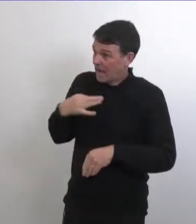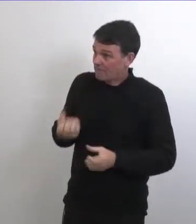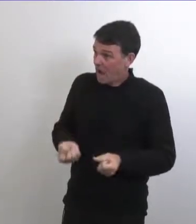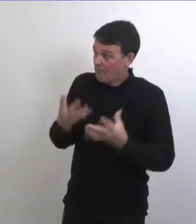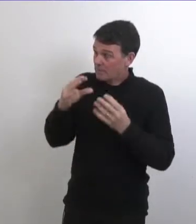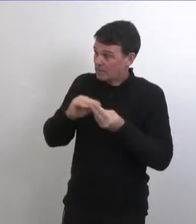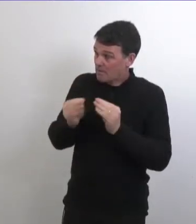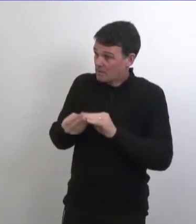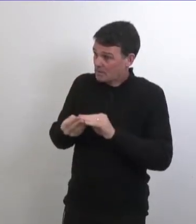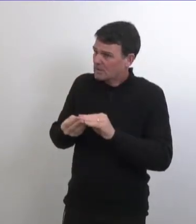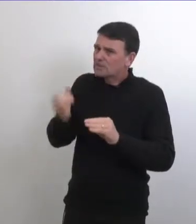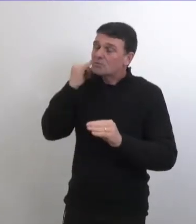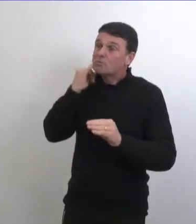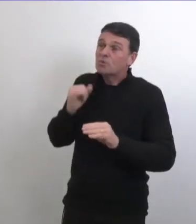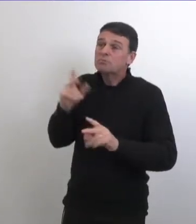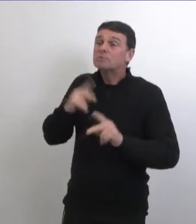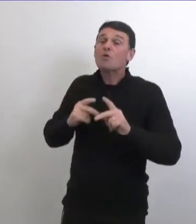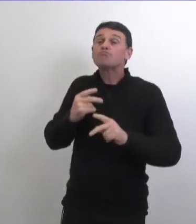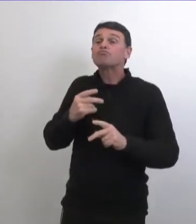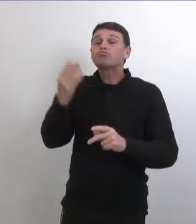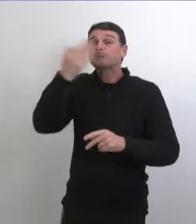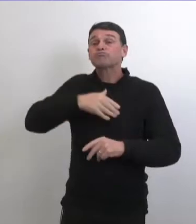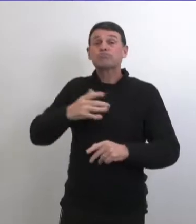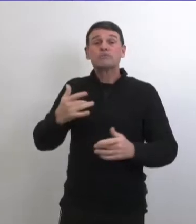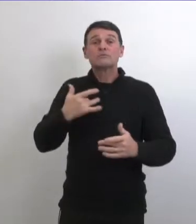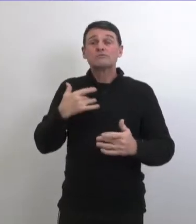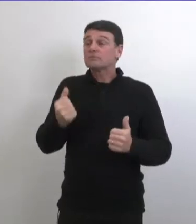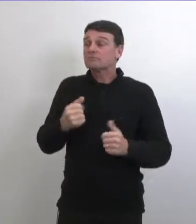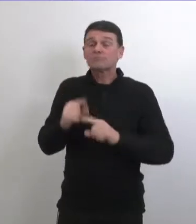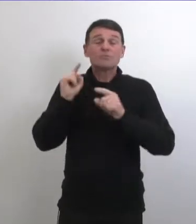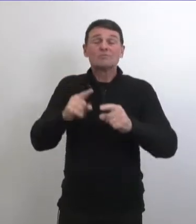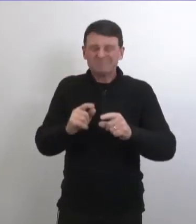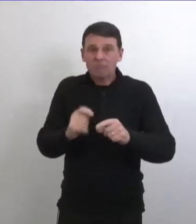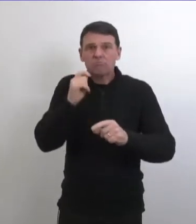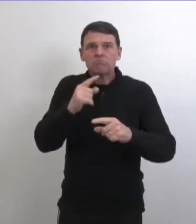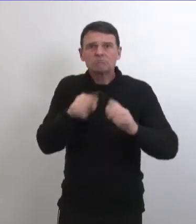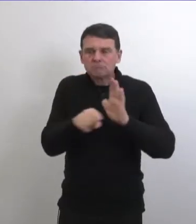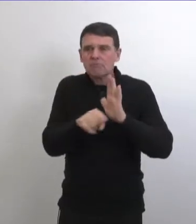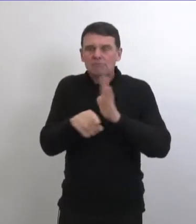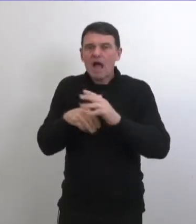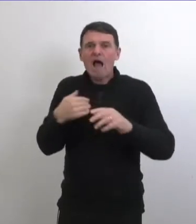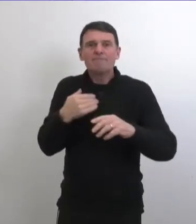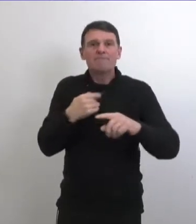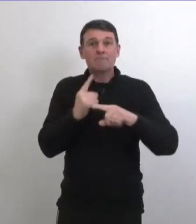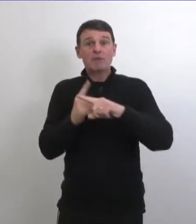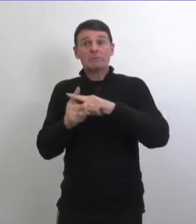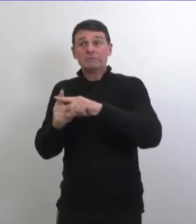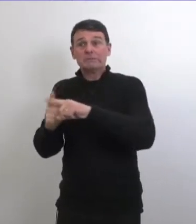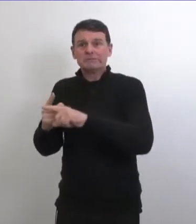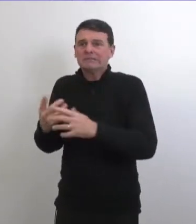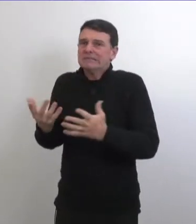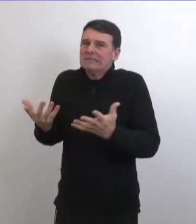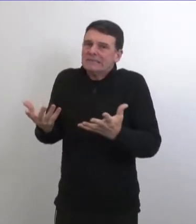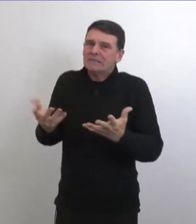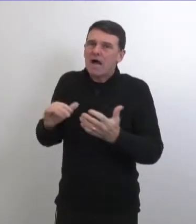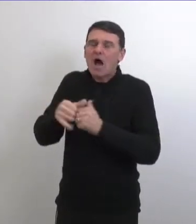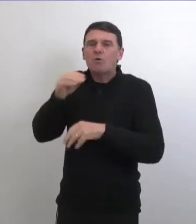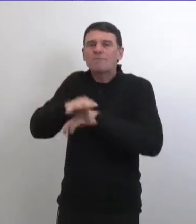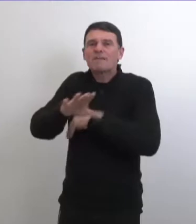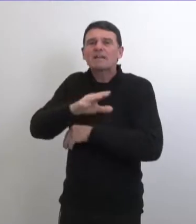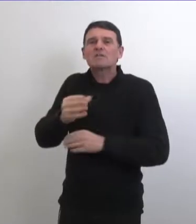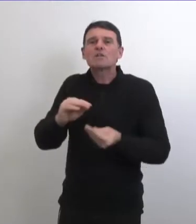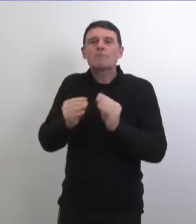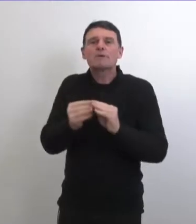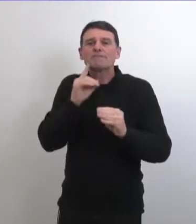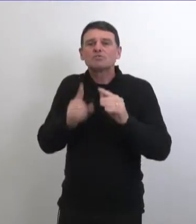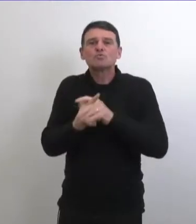sur la dotation personnelle parce qu'on s'attend à un nombre probable de cas positifs